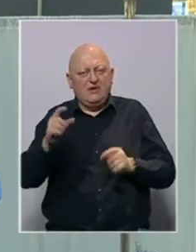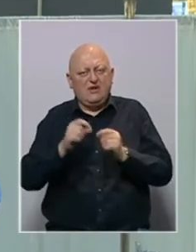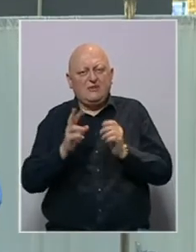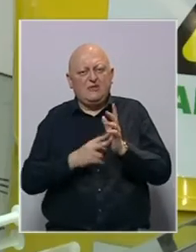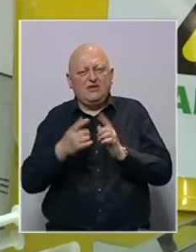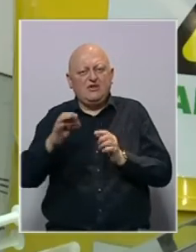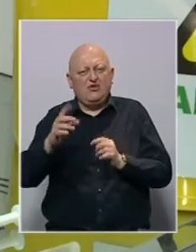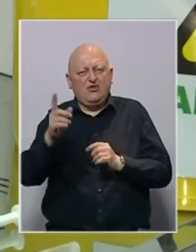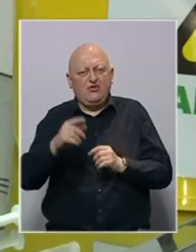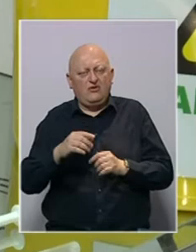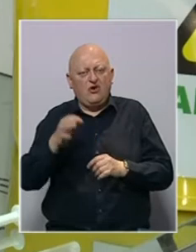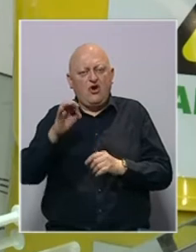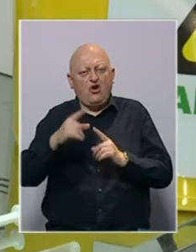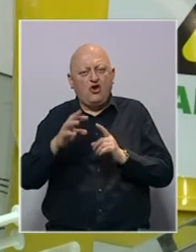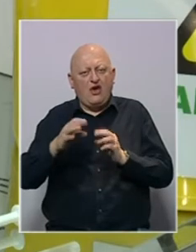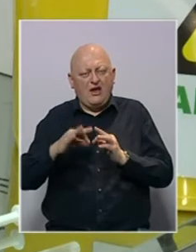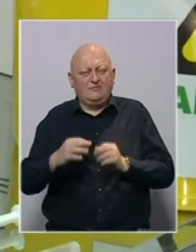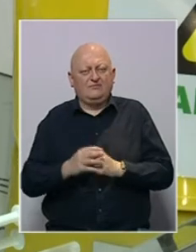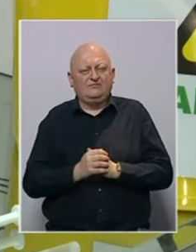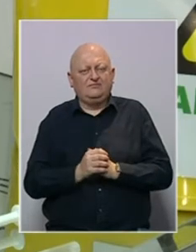u Bingo City centru na otoci.